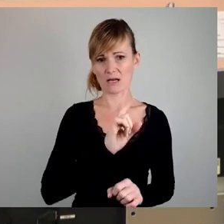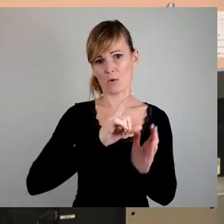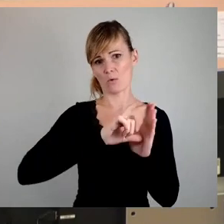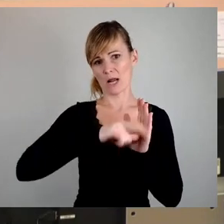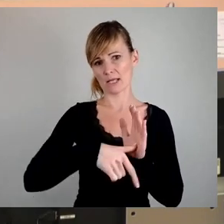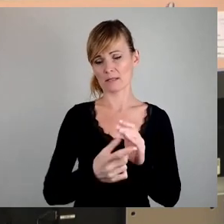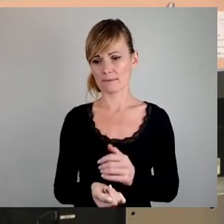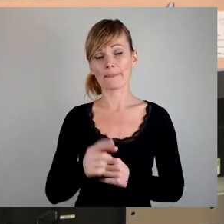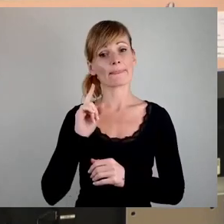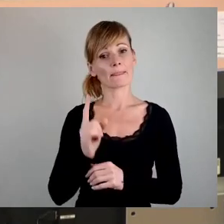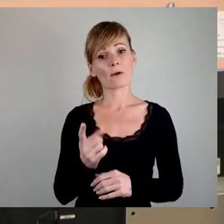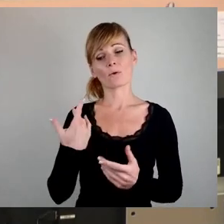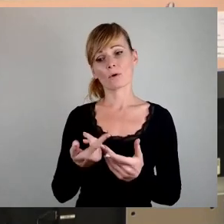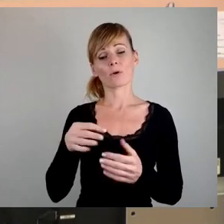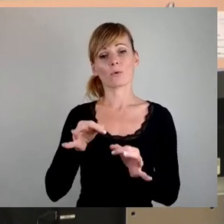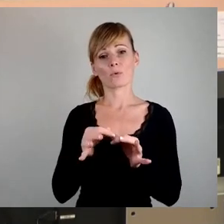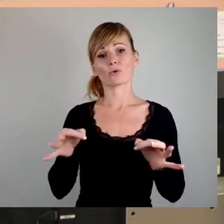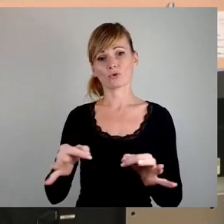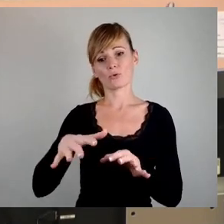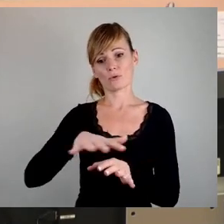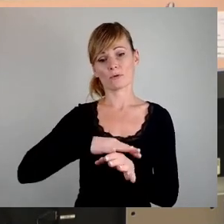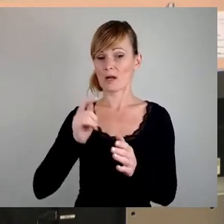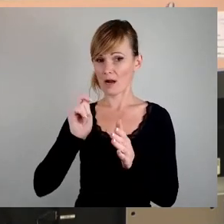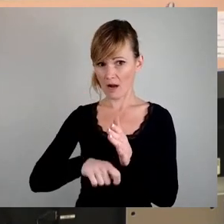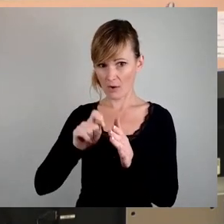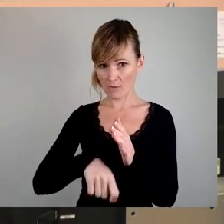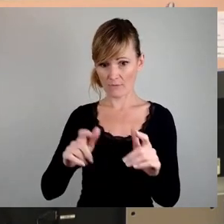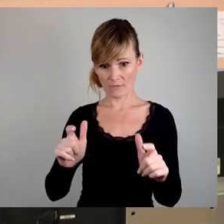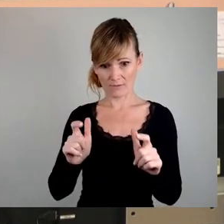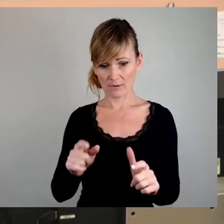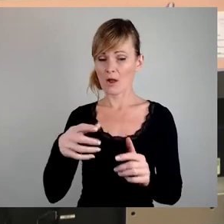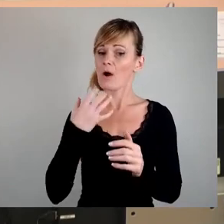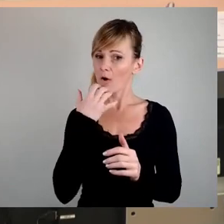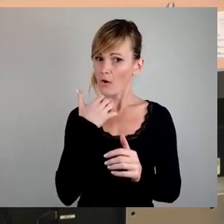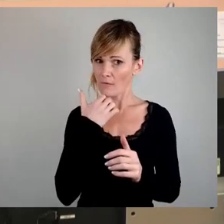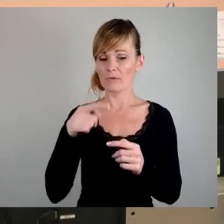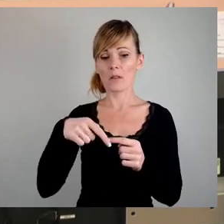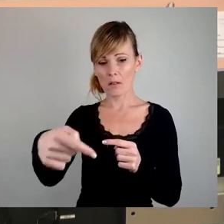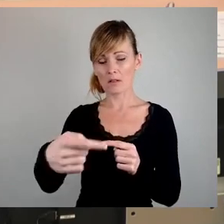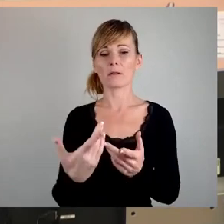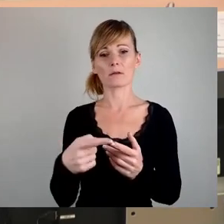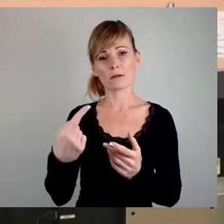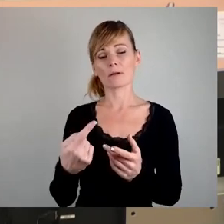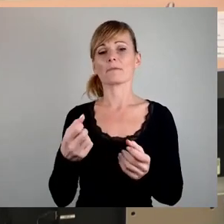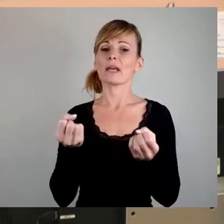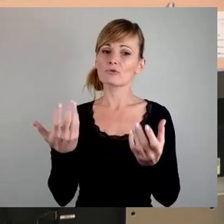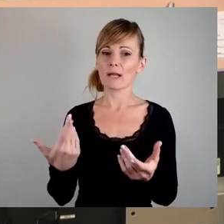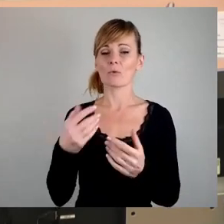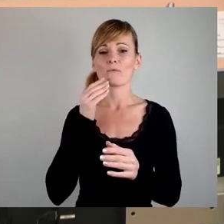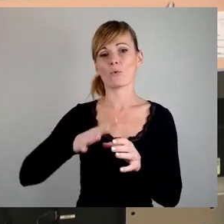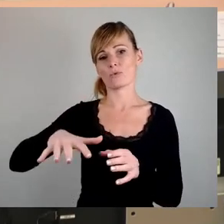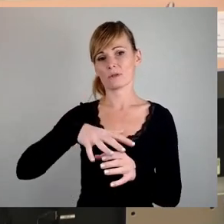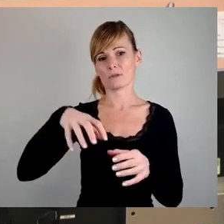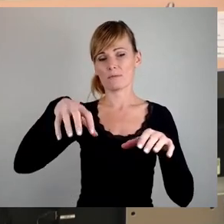angekauften Grundstücken verbinden wir die Hoffnung, auf mittelfristige Entspannung auf dem Wohnungsmarkt durch ein wieder aktives